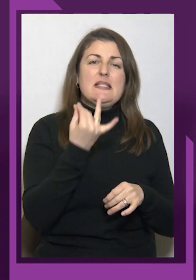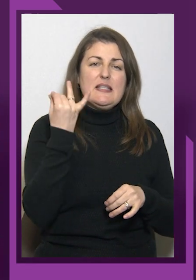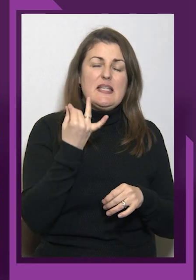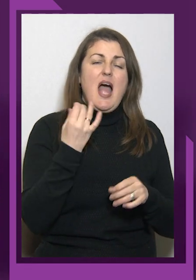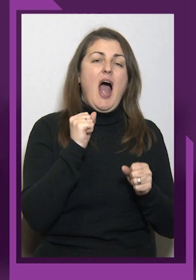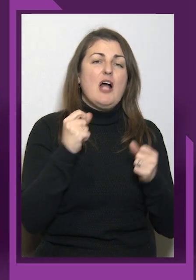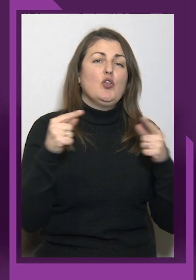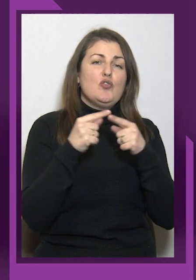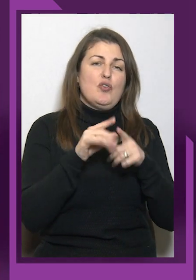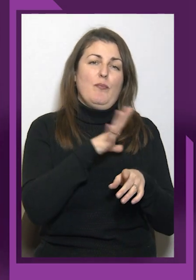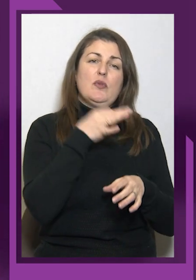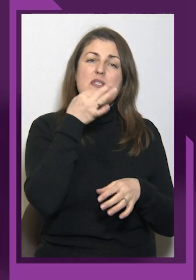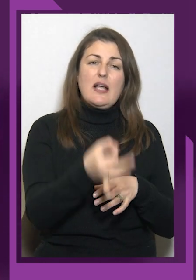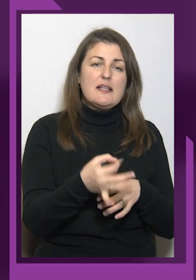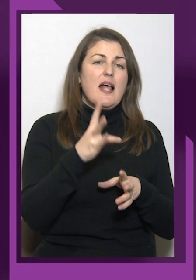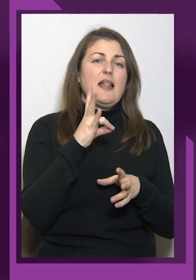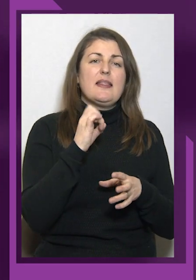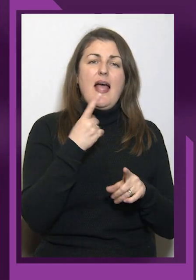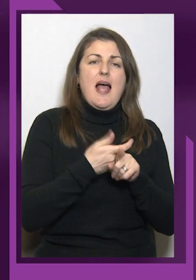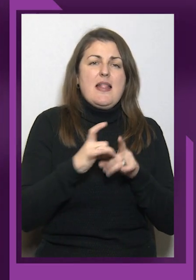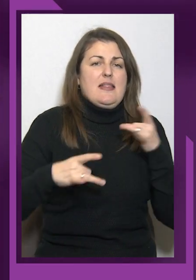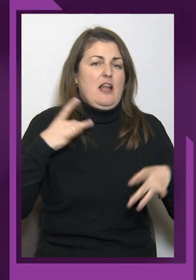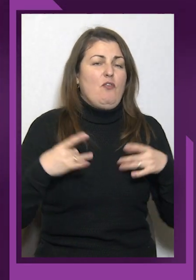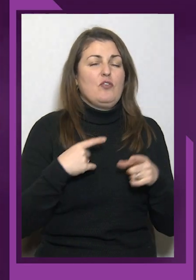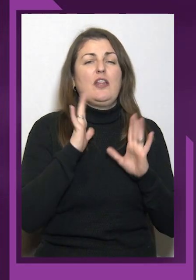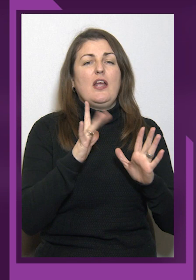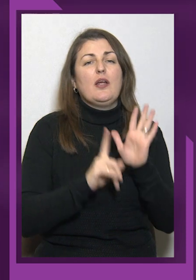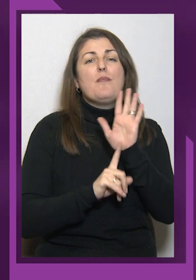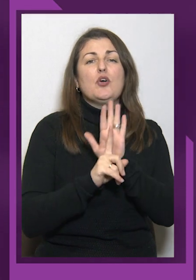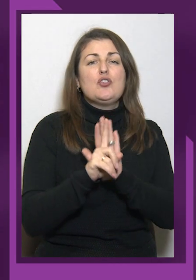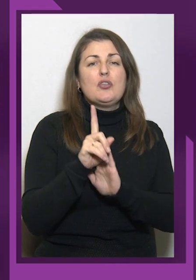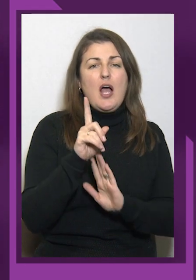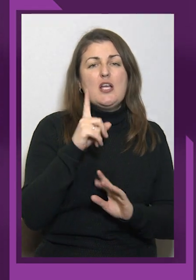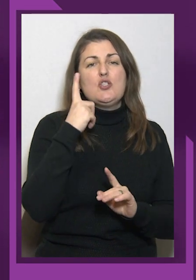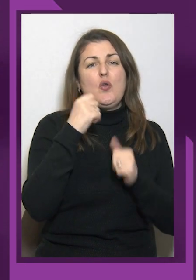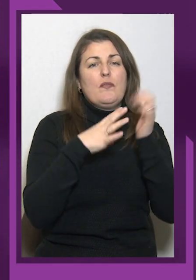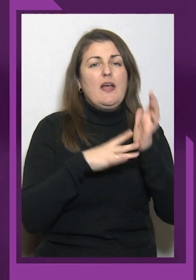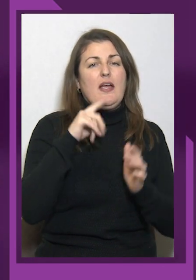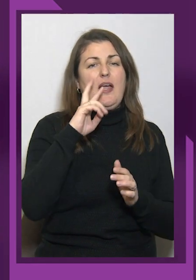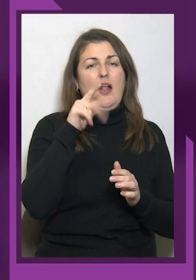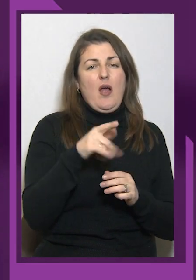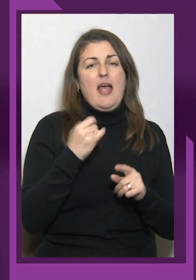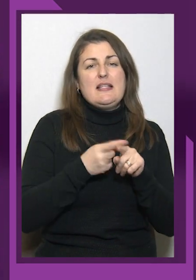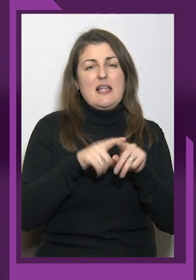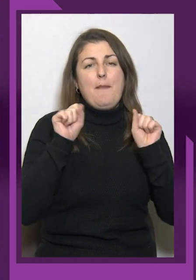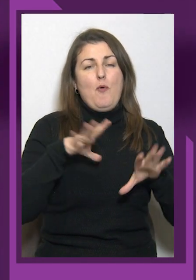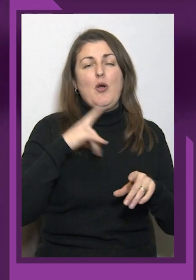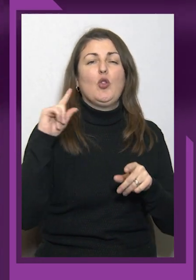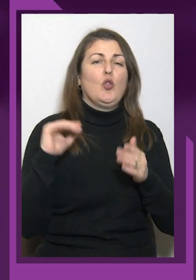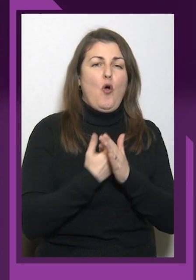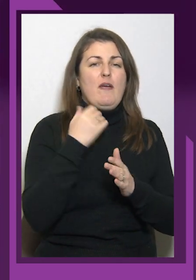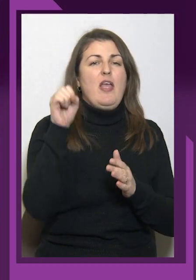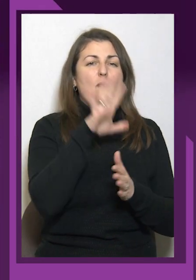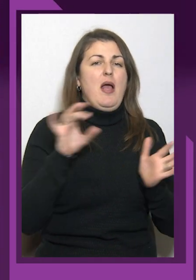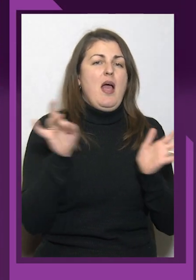Тільки починалось. 119 кілограмів. І це міг бути новий європейський рекорд, який до цих змагань становив 118